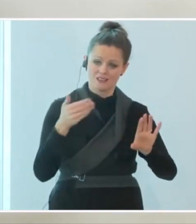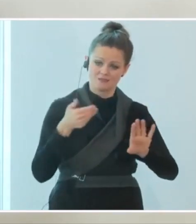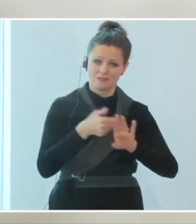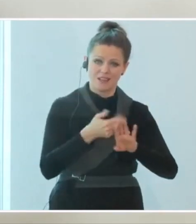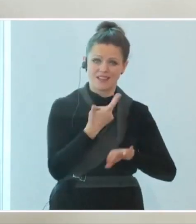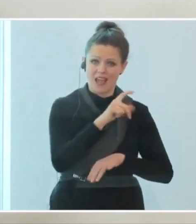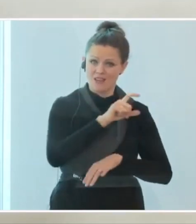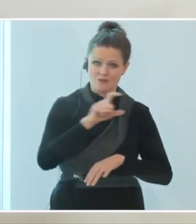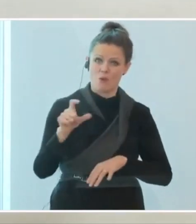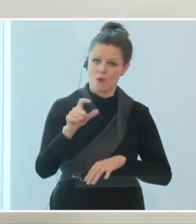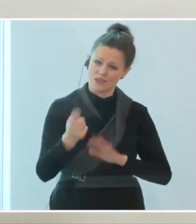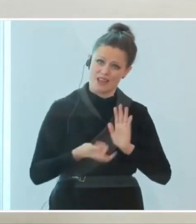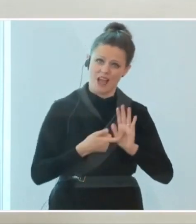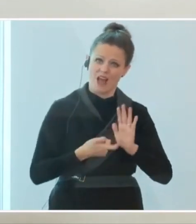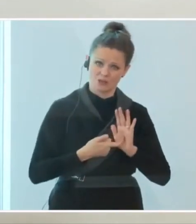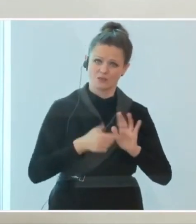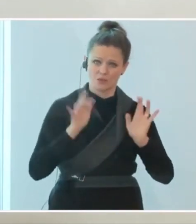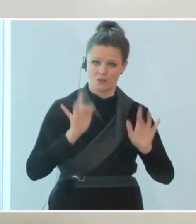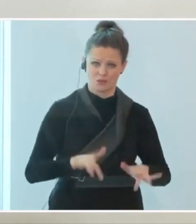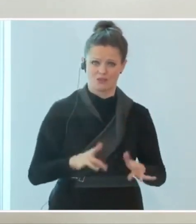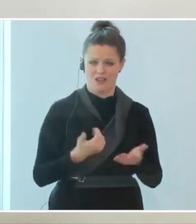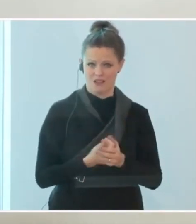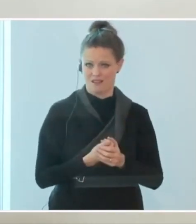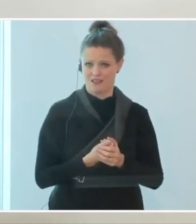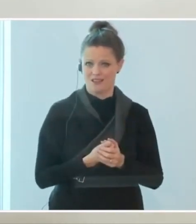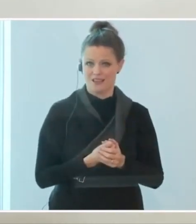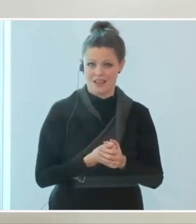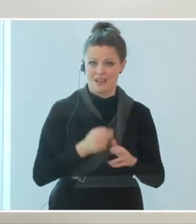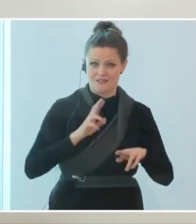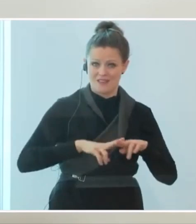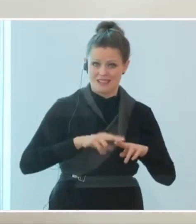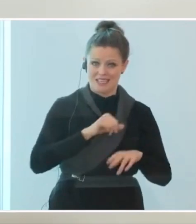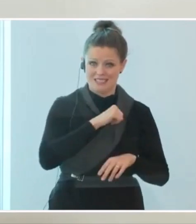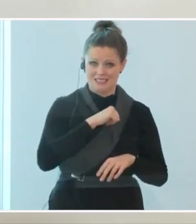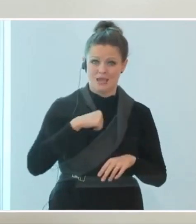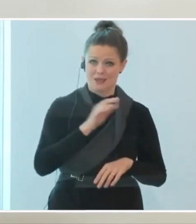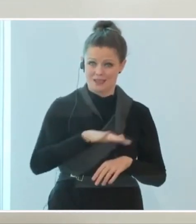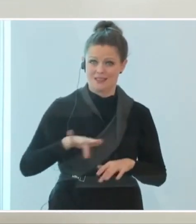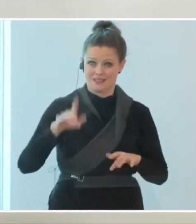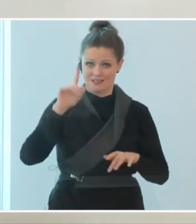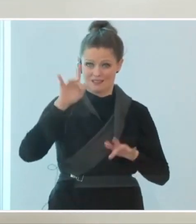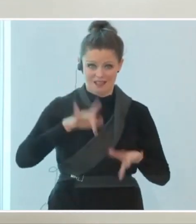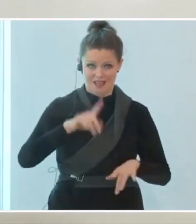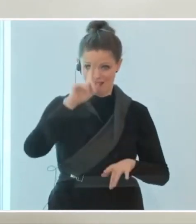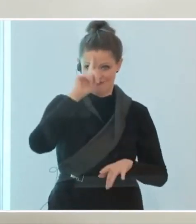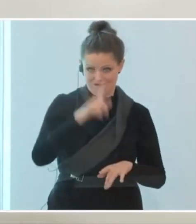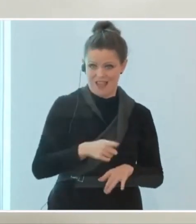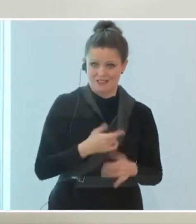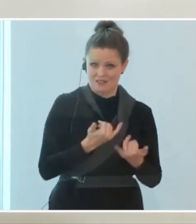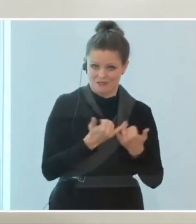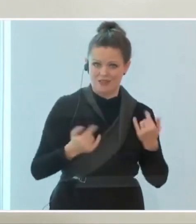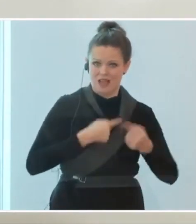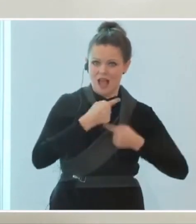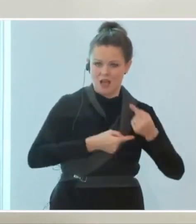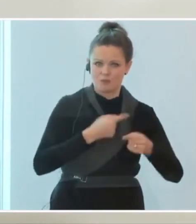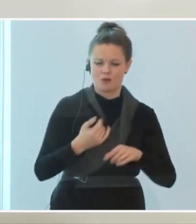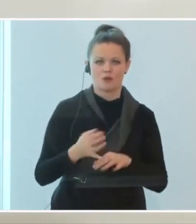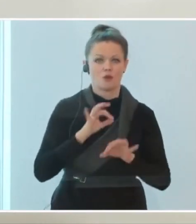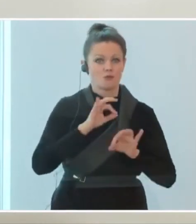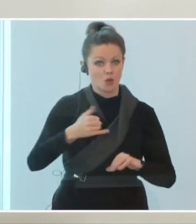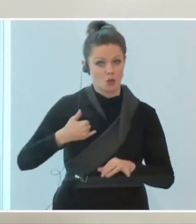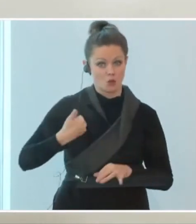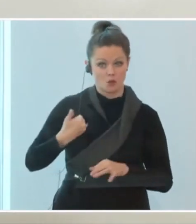lang beinahe eine Herausforderung, alle die selber Kinder haben, wissen das natürlich, für die Jugendlichen, für die Kinder, aber auch für die